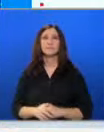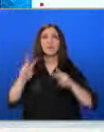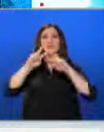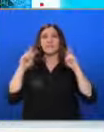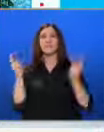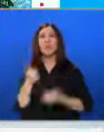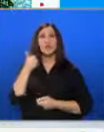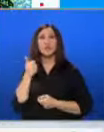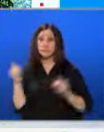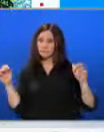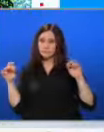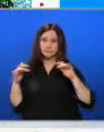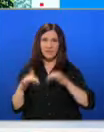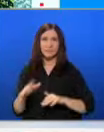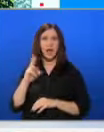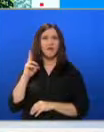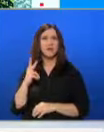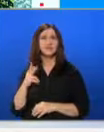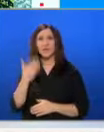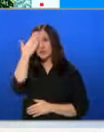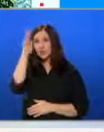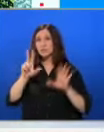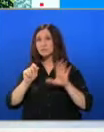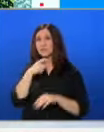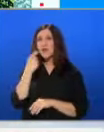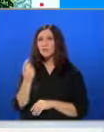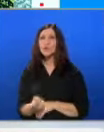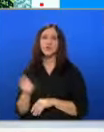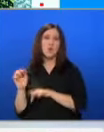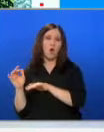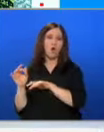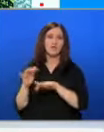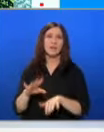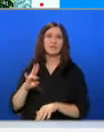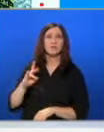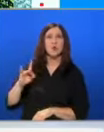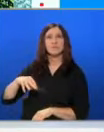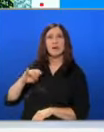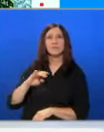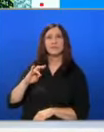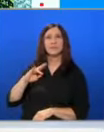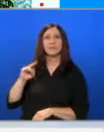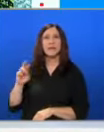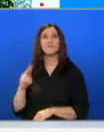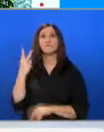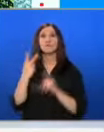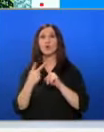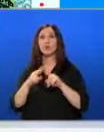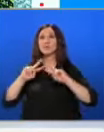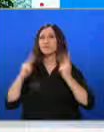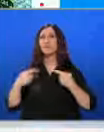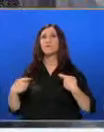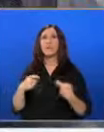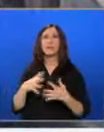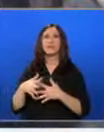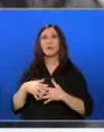Световни лидери се събраха във Франция за да честват 80 години от десанта в Нормандия през Втората световна война. Американският